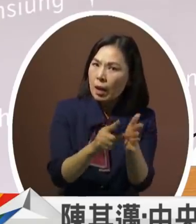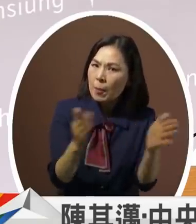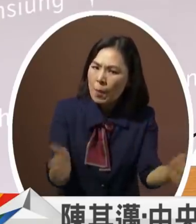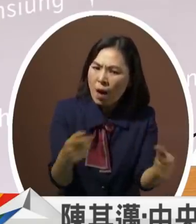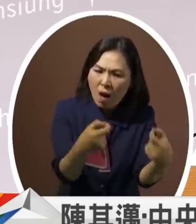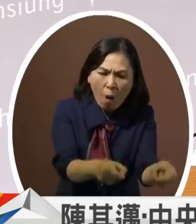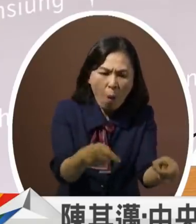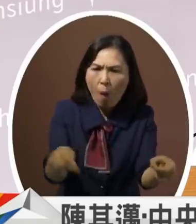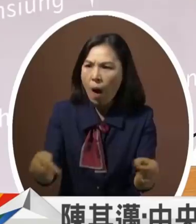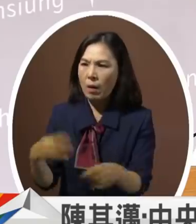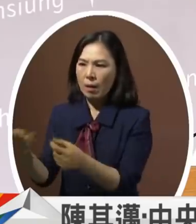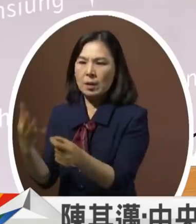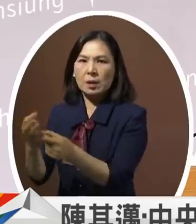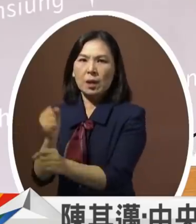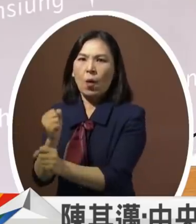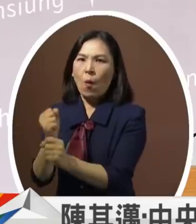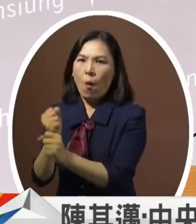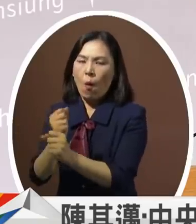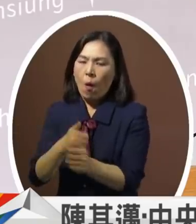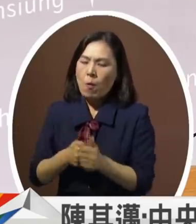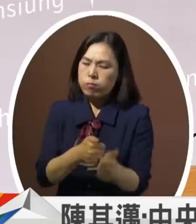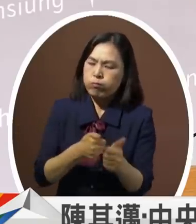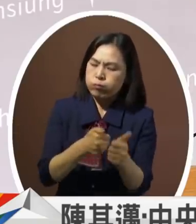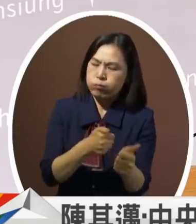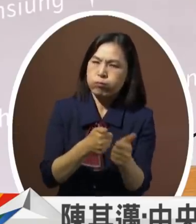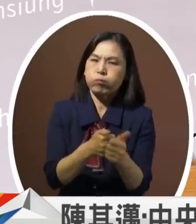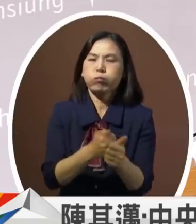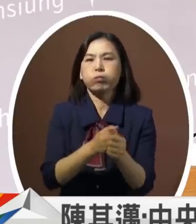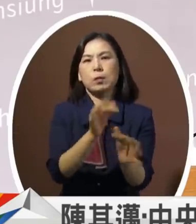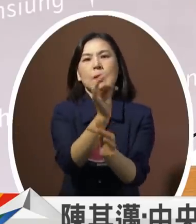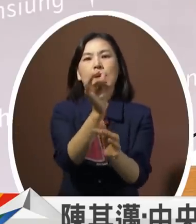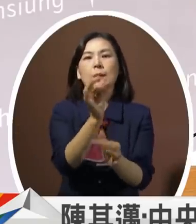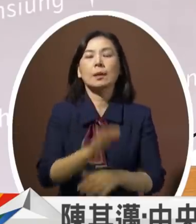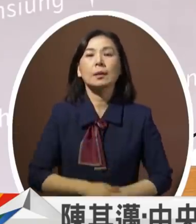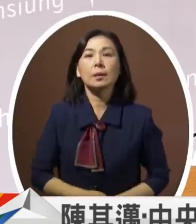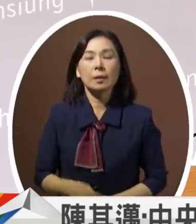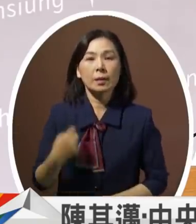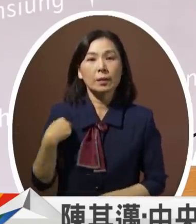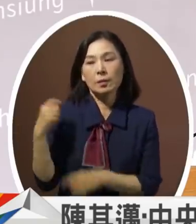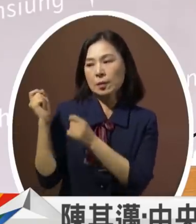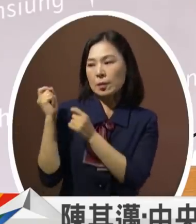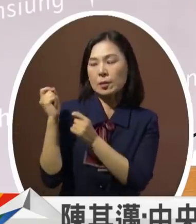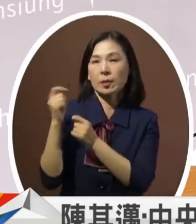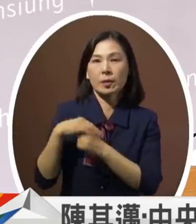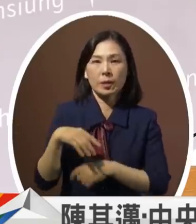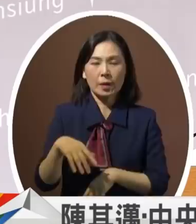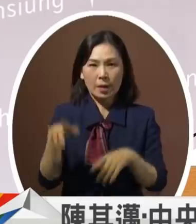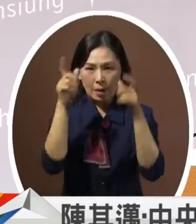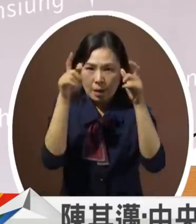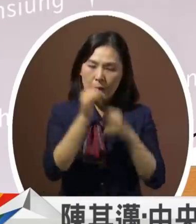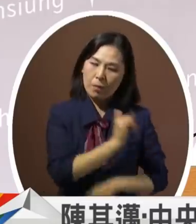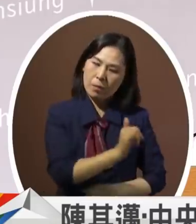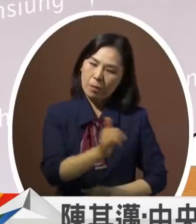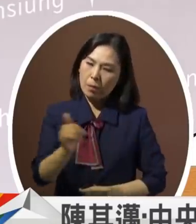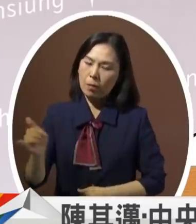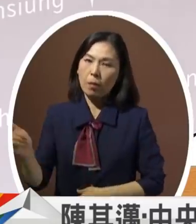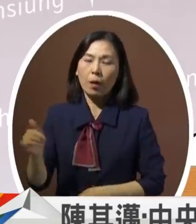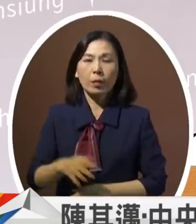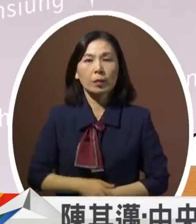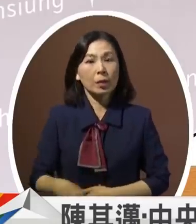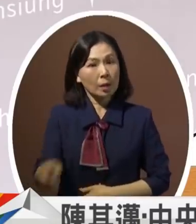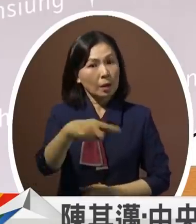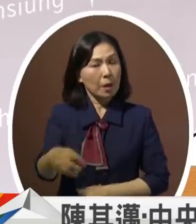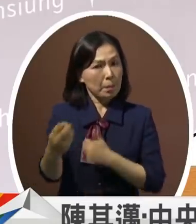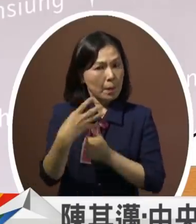四年的市政建设把他追回来前些日我到高雄各地不管是跟市民朋友拜访他们都告诉我